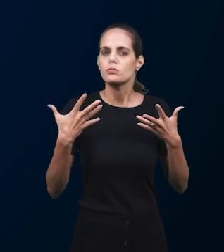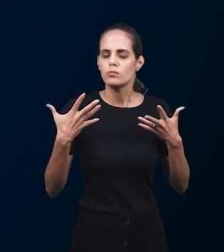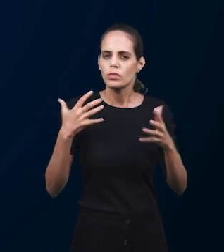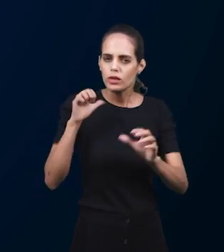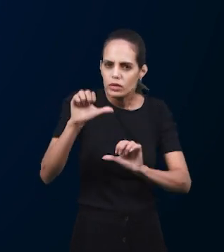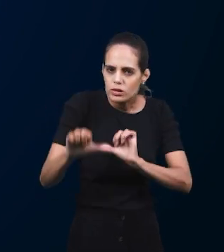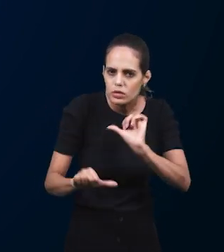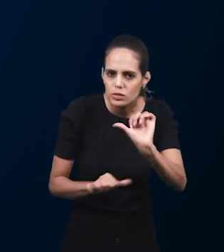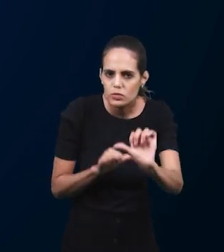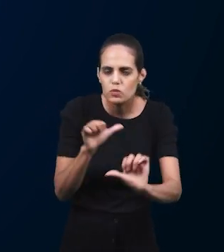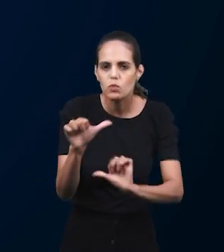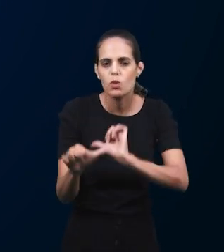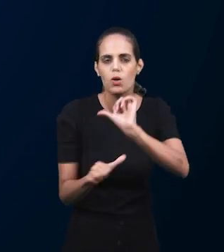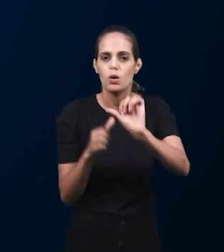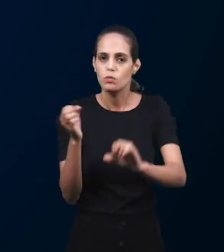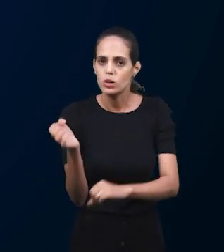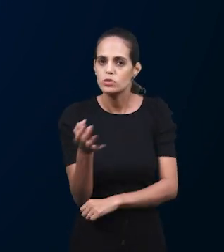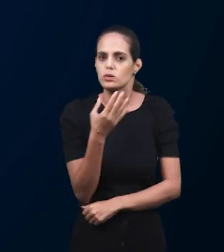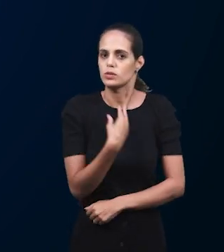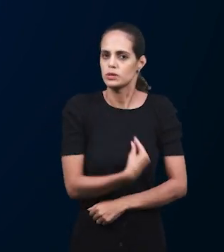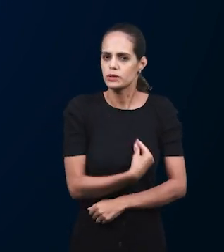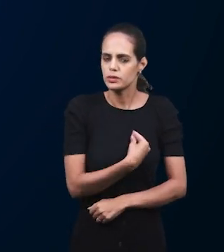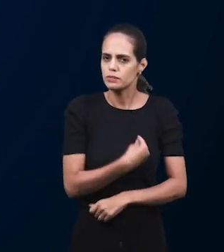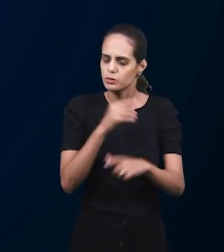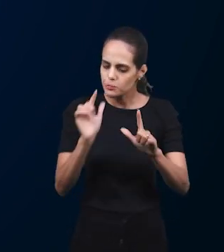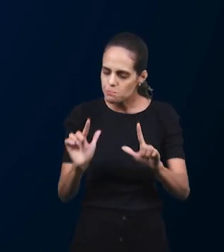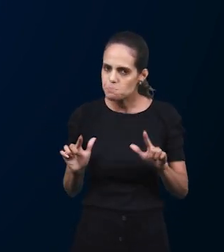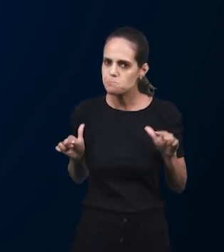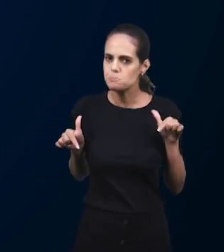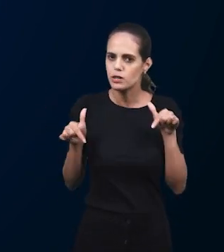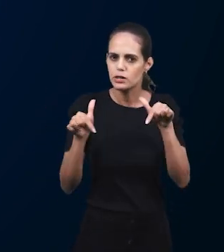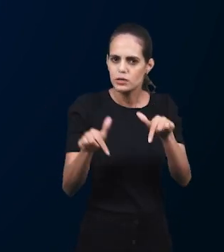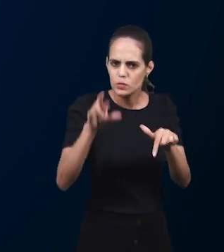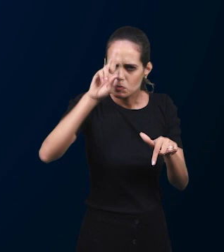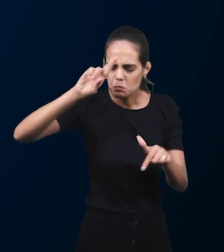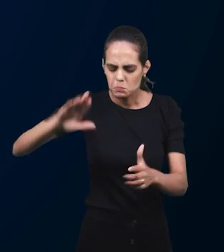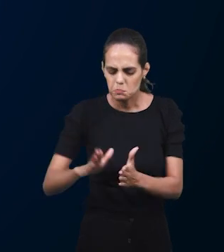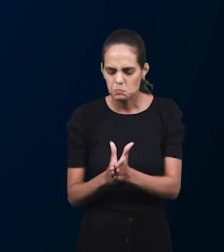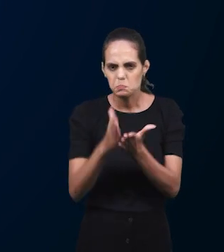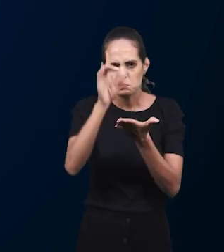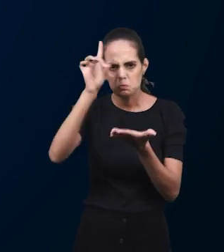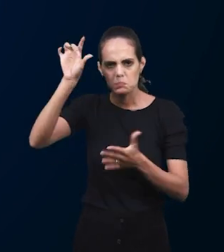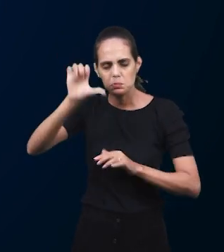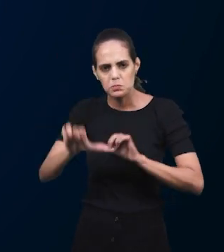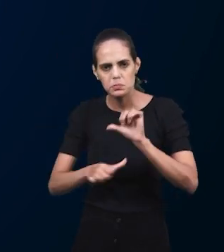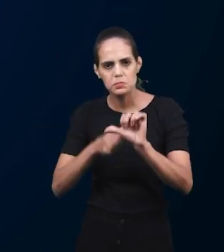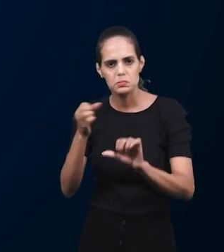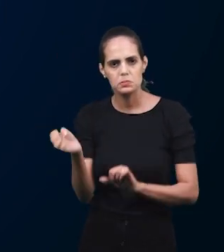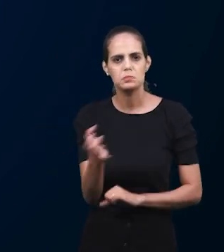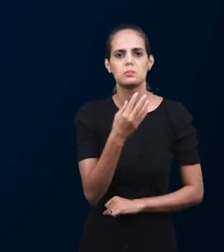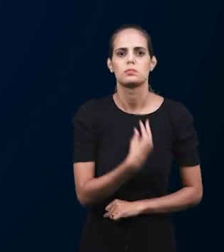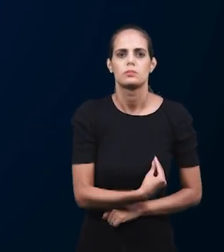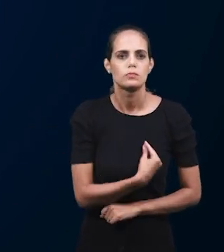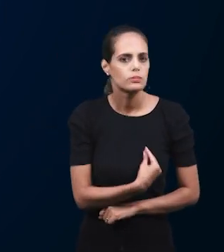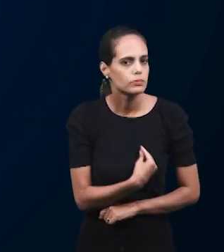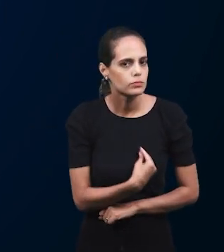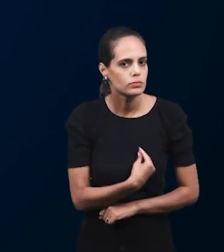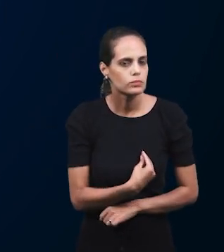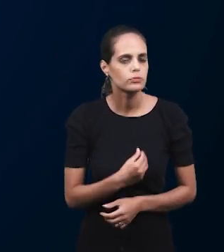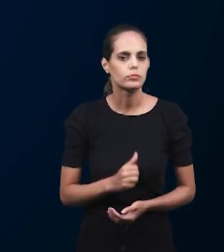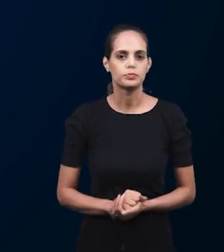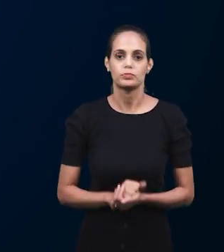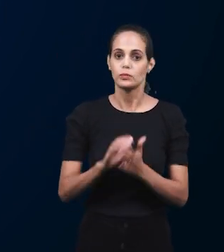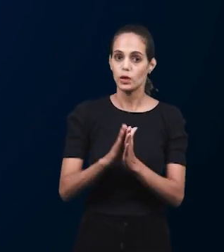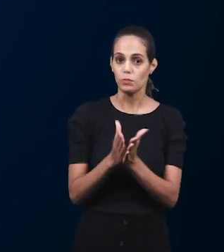Он преображает нас в Слово Живое, которое имеет силу и действенно, чтобы